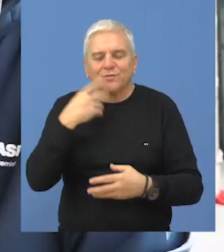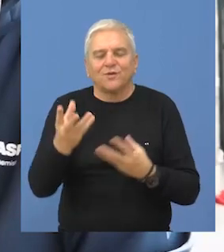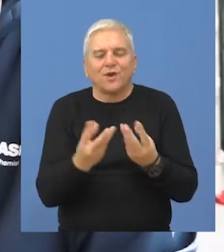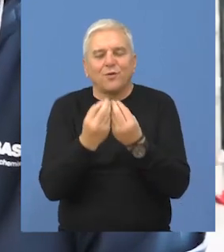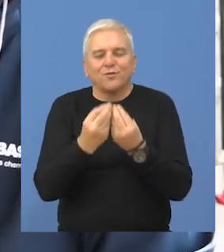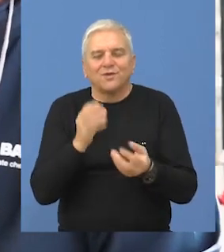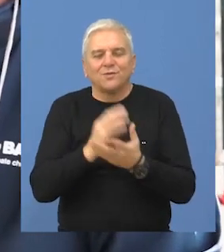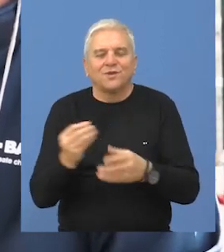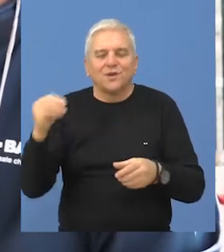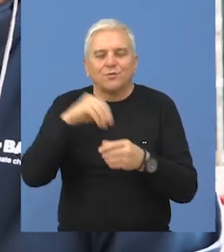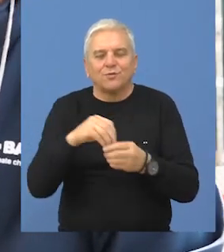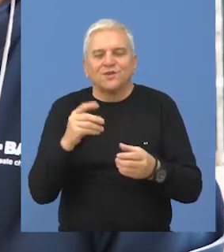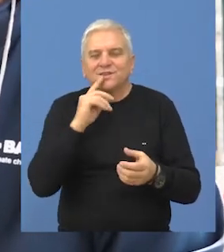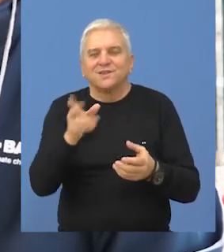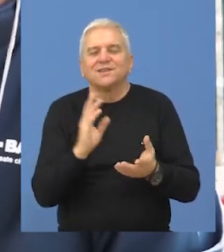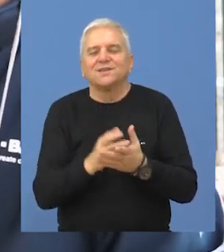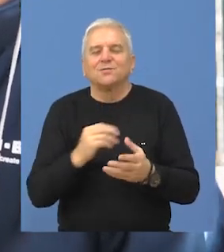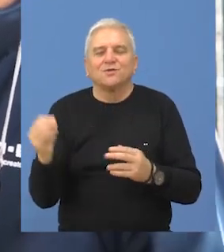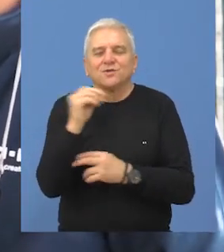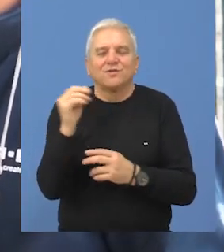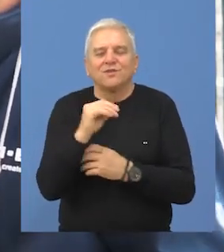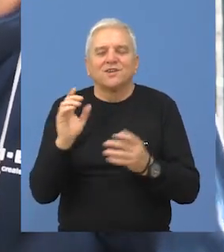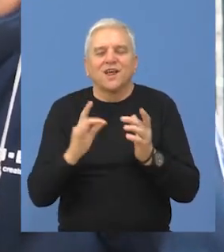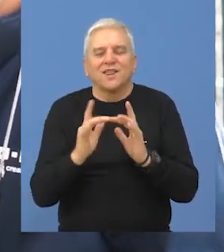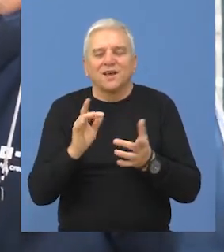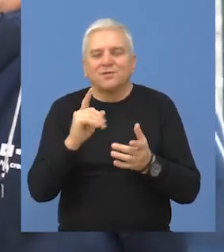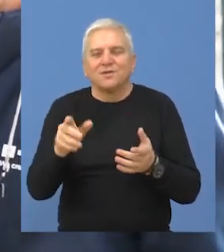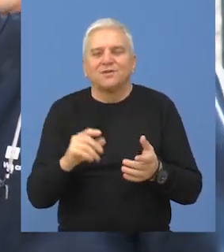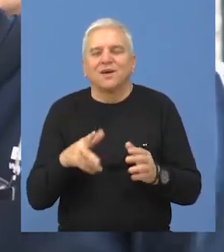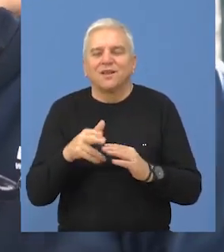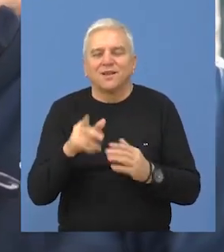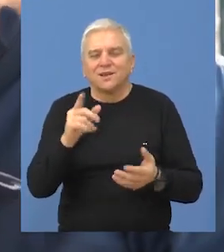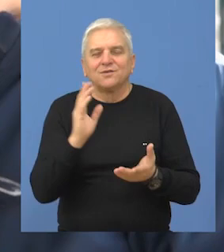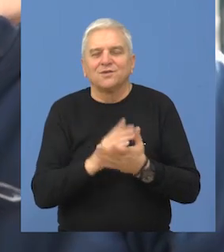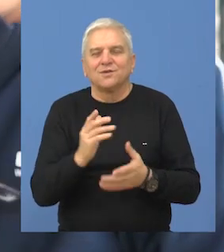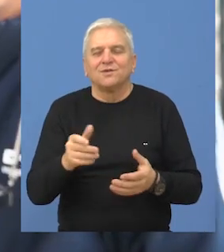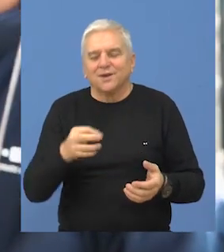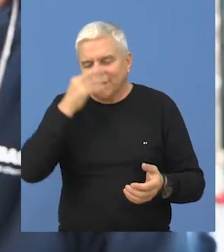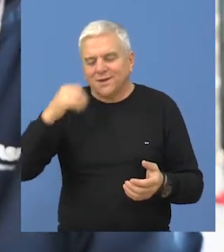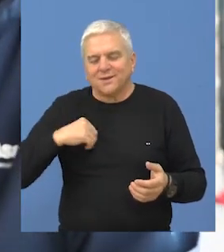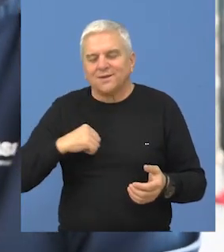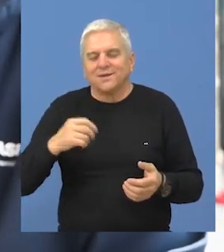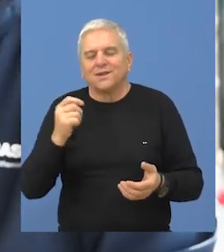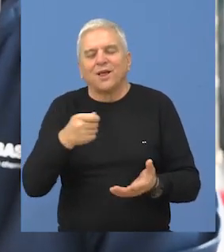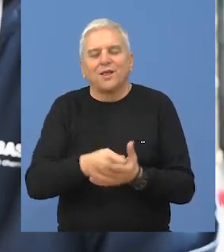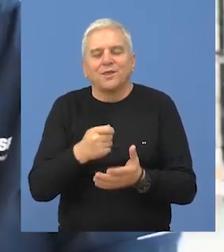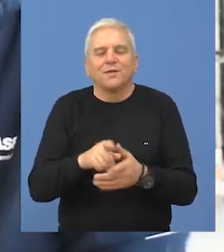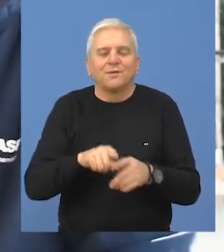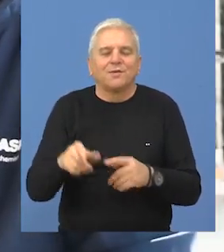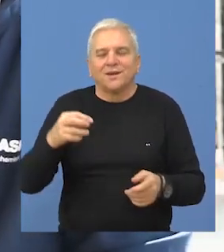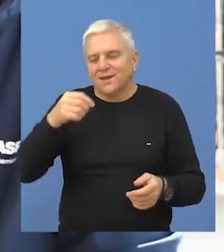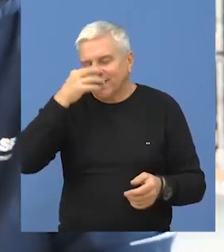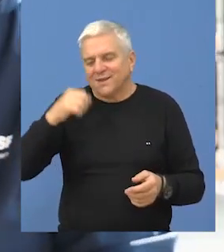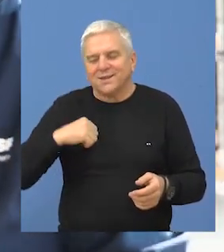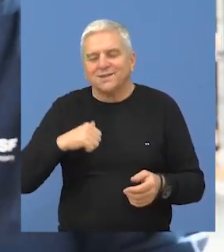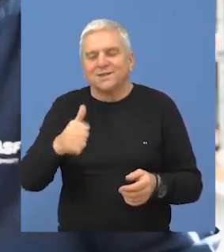omasovljena, da bude još više učesnika, da imamo što više takmičara i na kraju krajeva bit će uvek zanimljive i dobre nagrade. Ono što